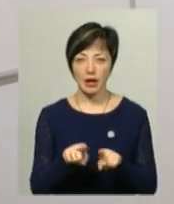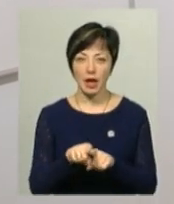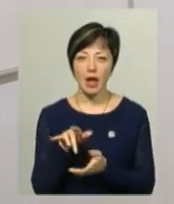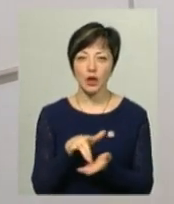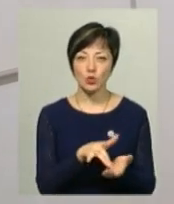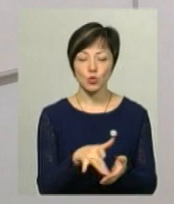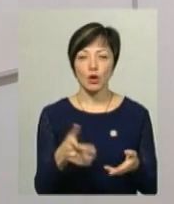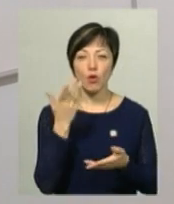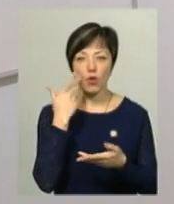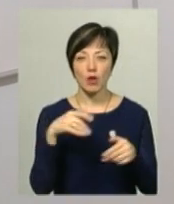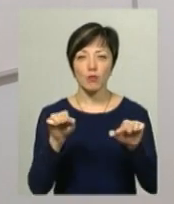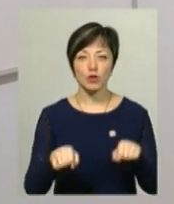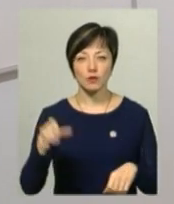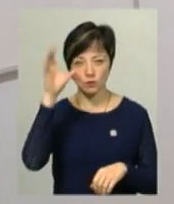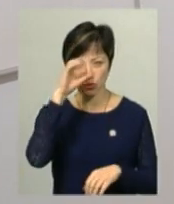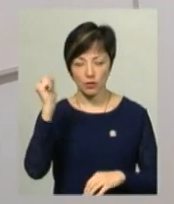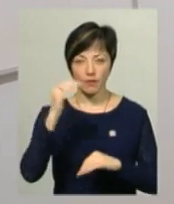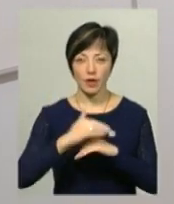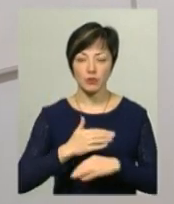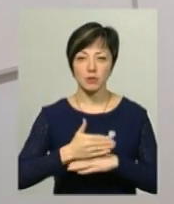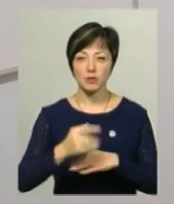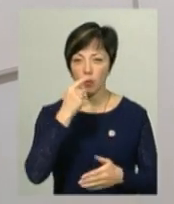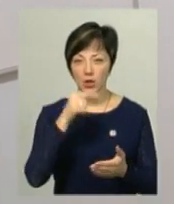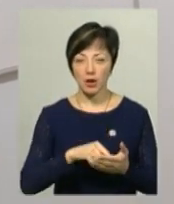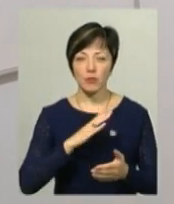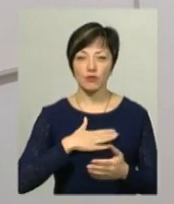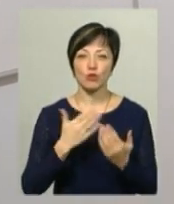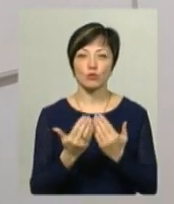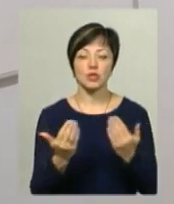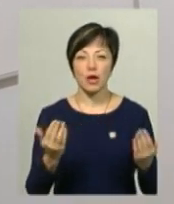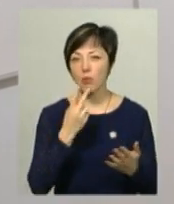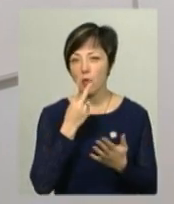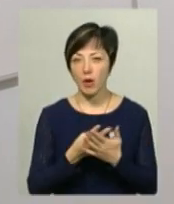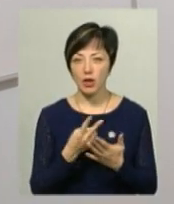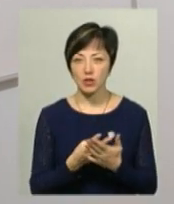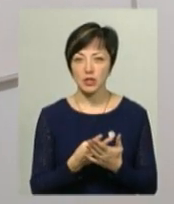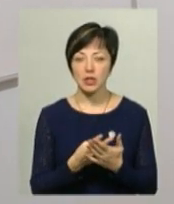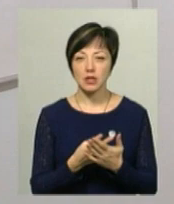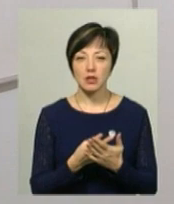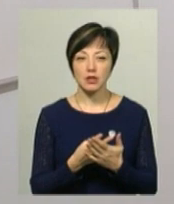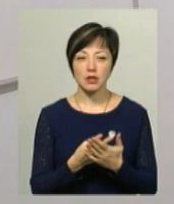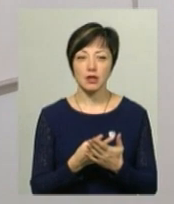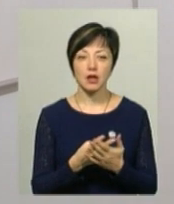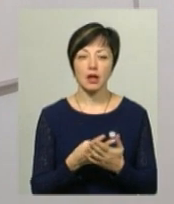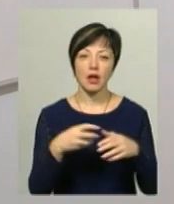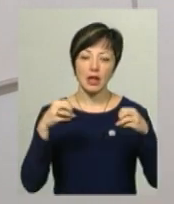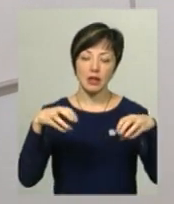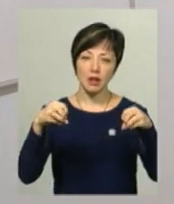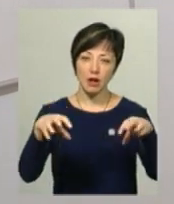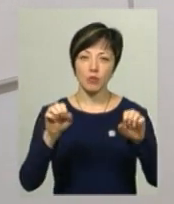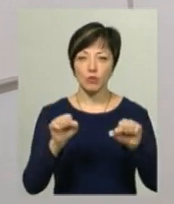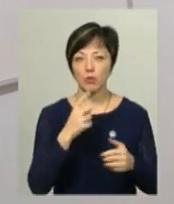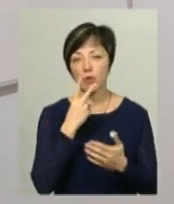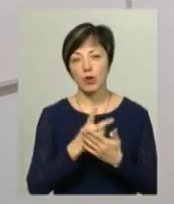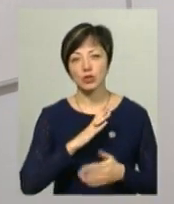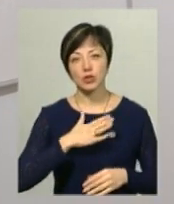екскурсії, коли можна вночі, ввечері пізньому потрапити в наш музей і побачити музей світлі лихтаріків, і, можливо, побачити навіть